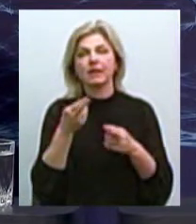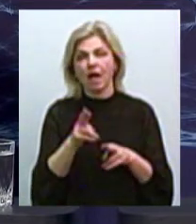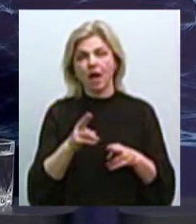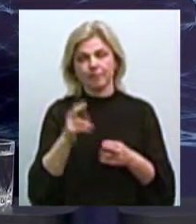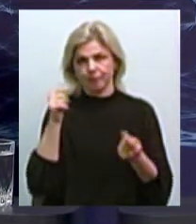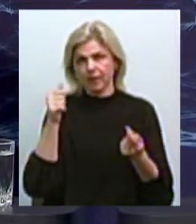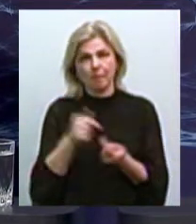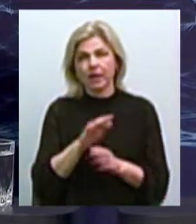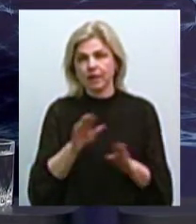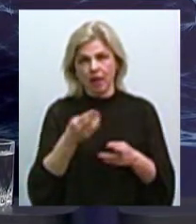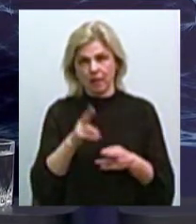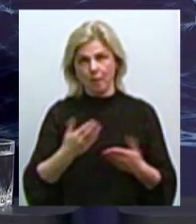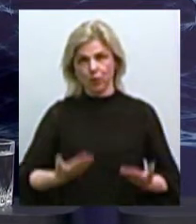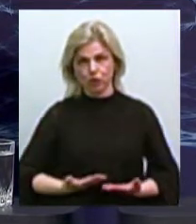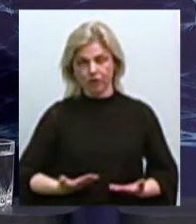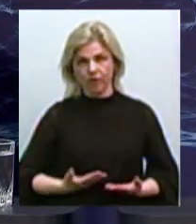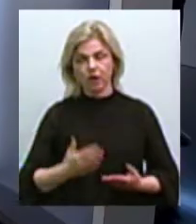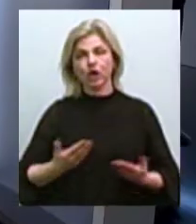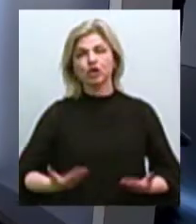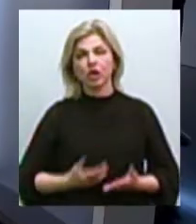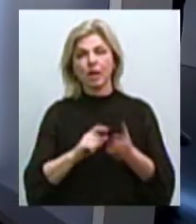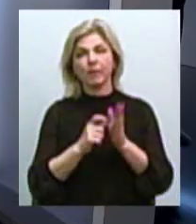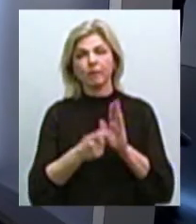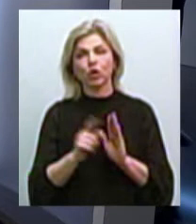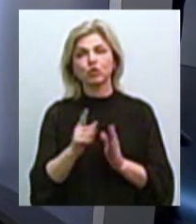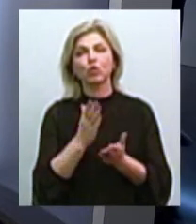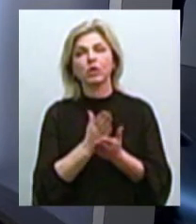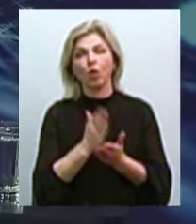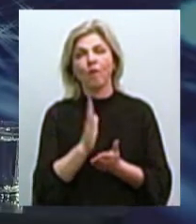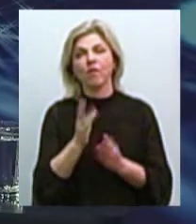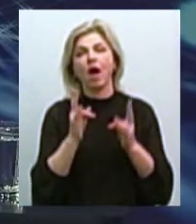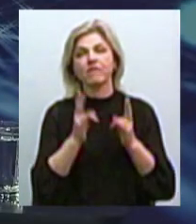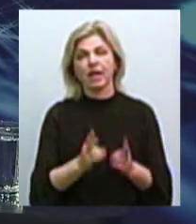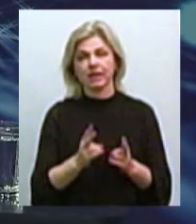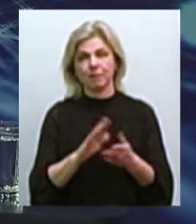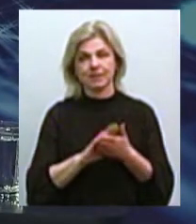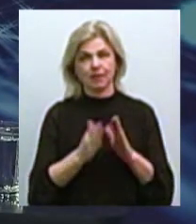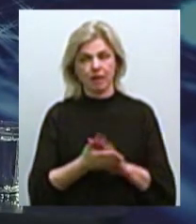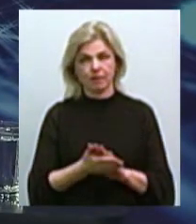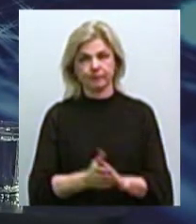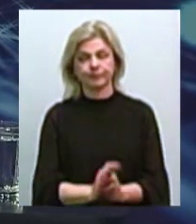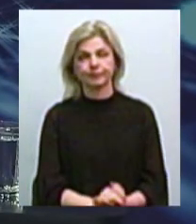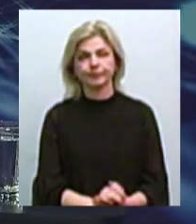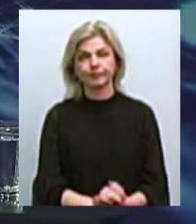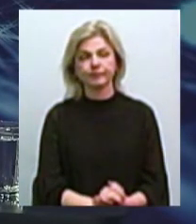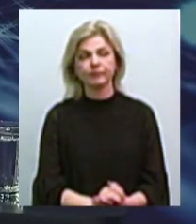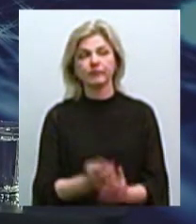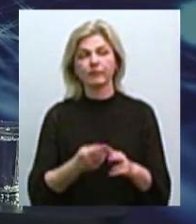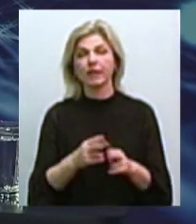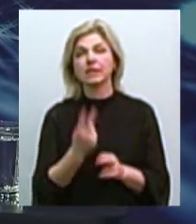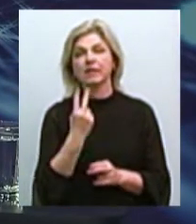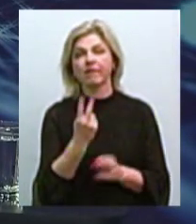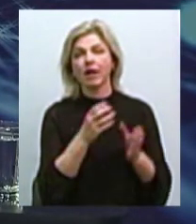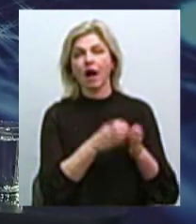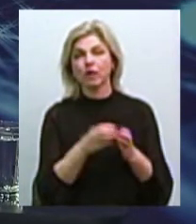проживання. У тому числі в жилих приміщеннях, що перебувають в аварійному стані. Тому ці дві категорії